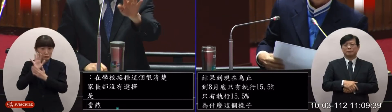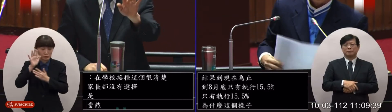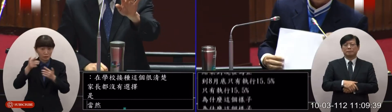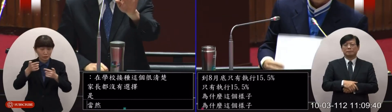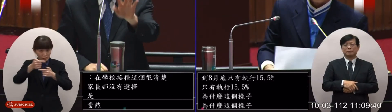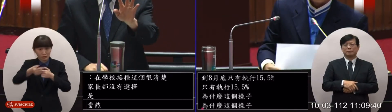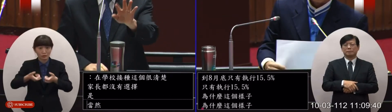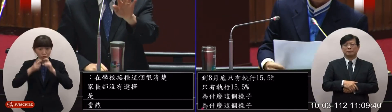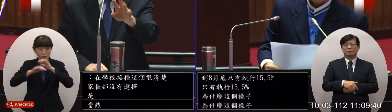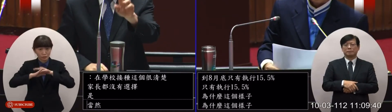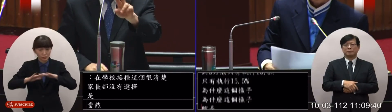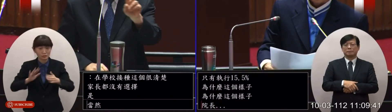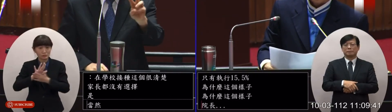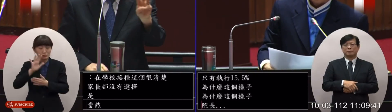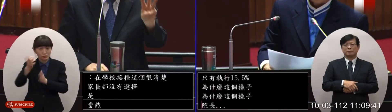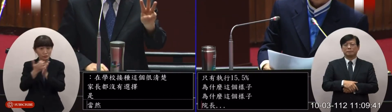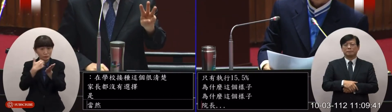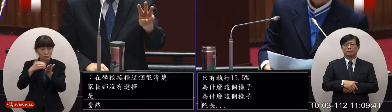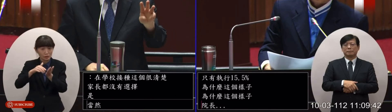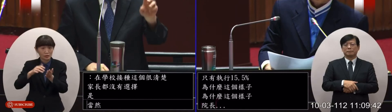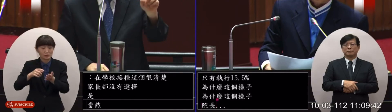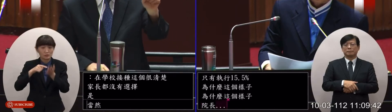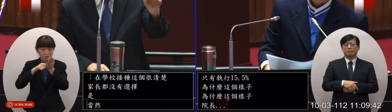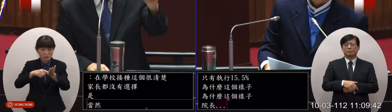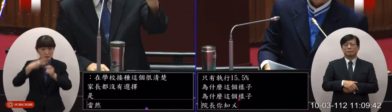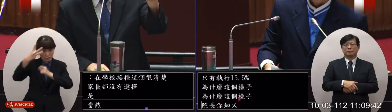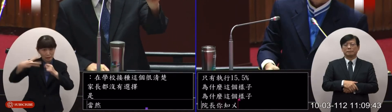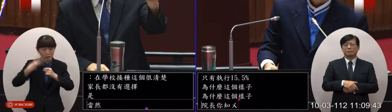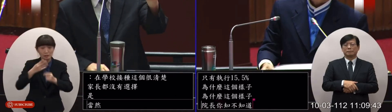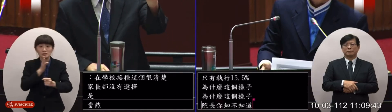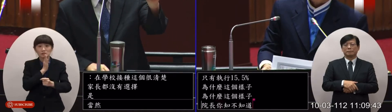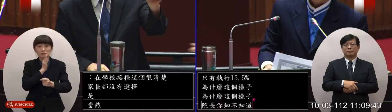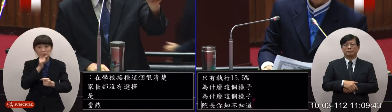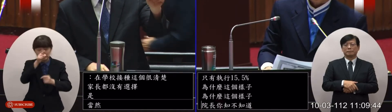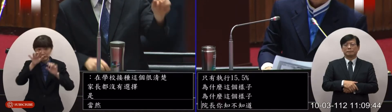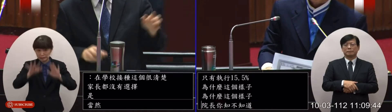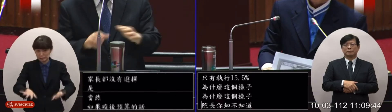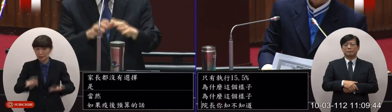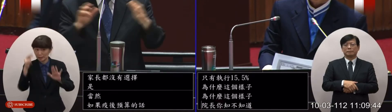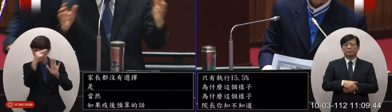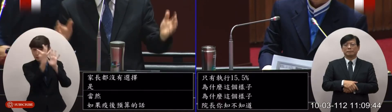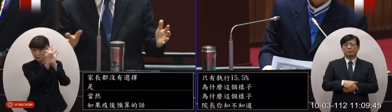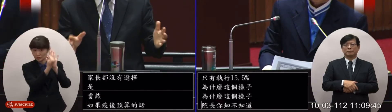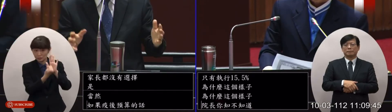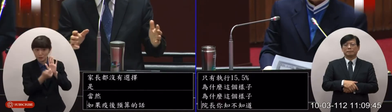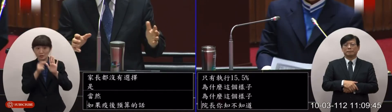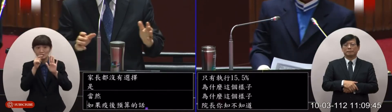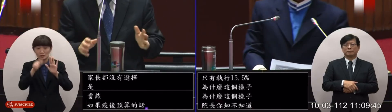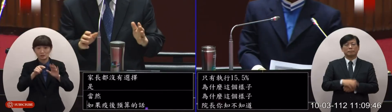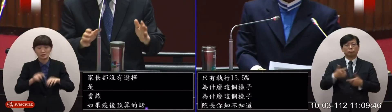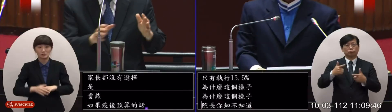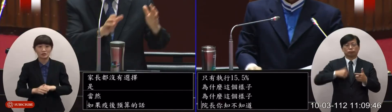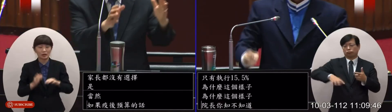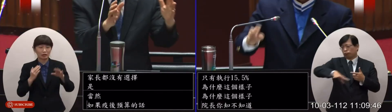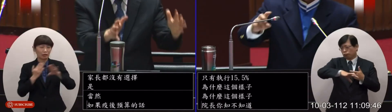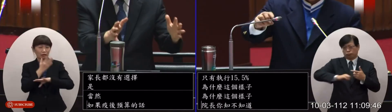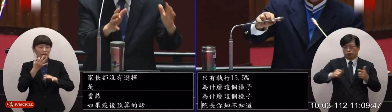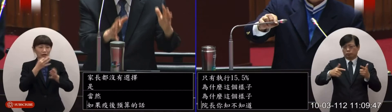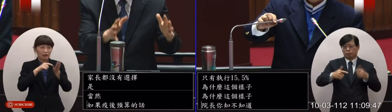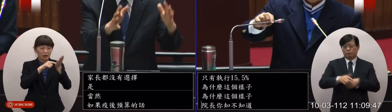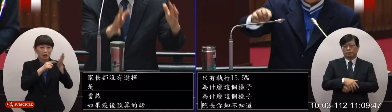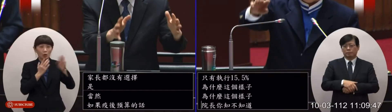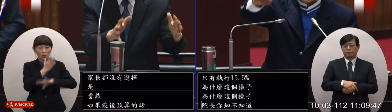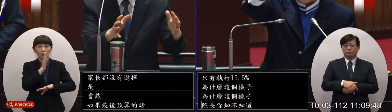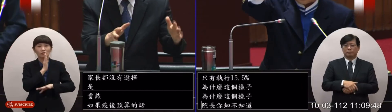的話實際上我們一共是編了三年那現在您現在看的是一個overwall的情形那要看每